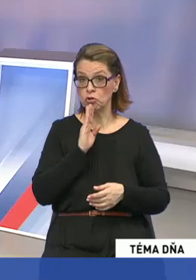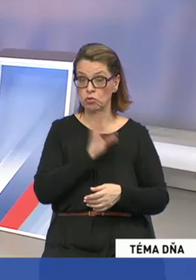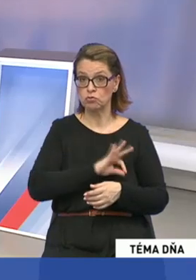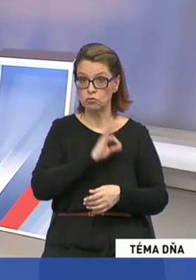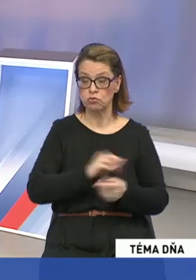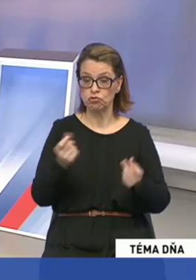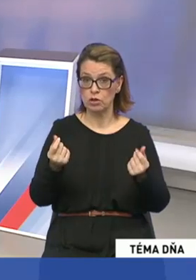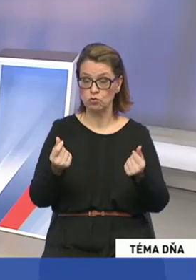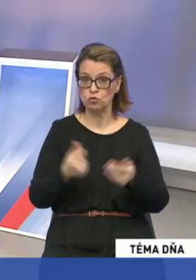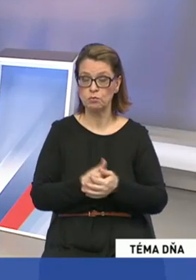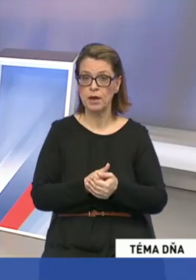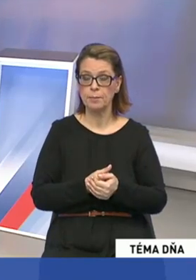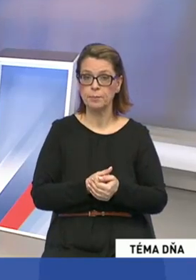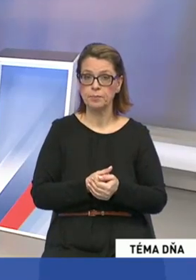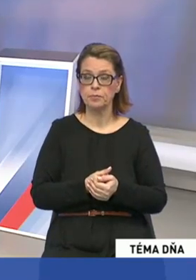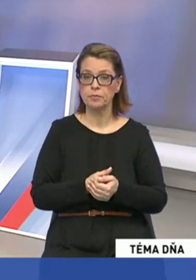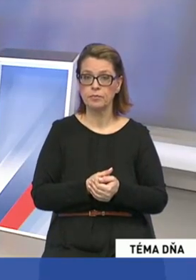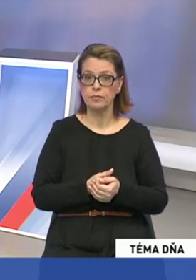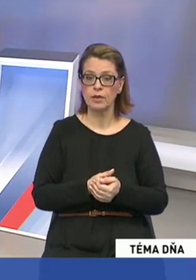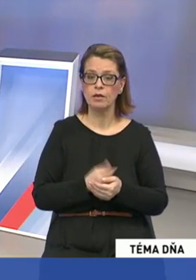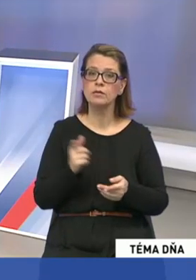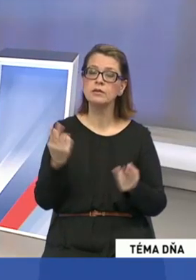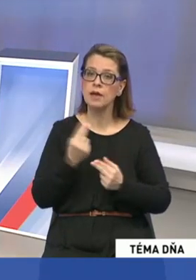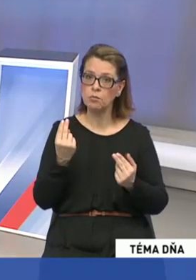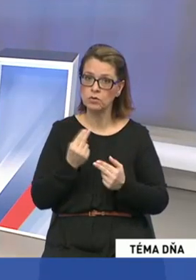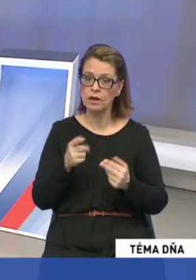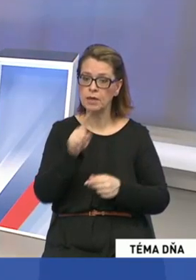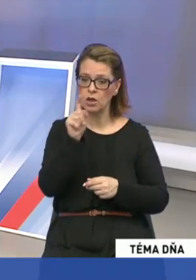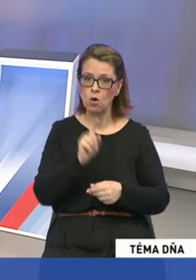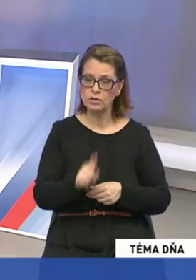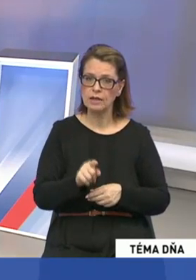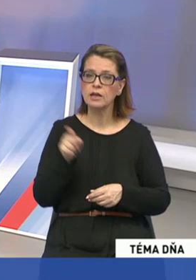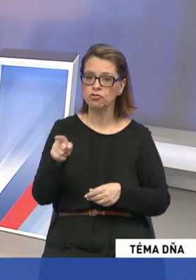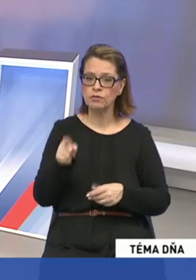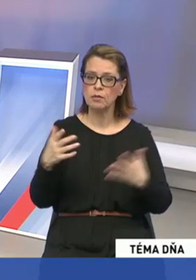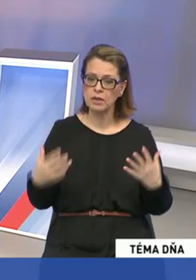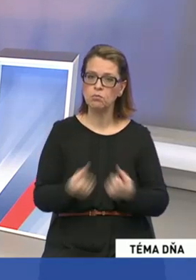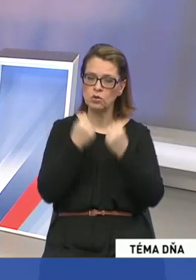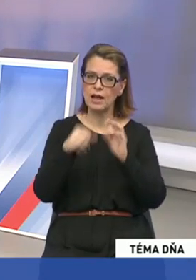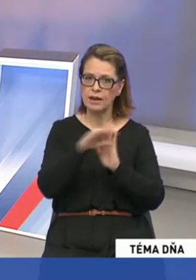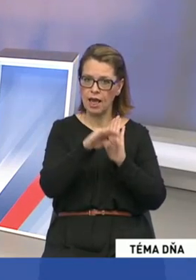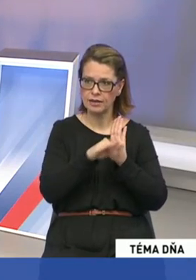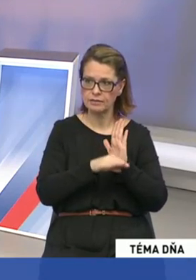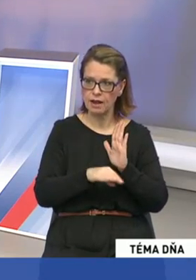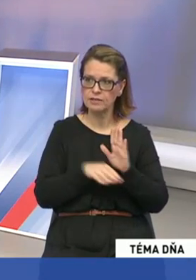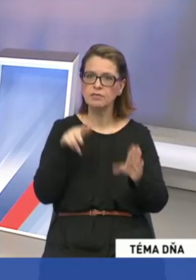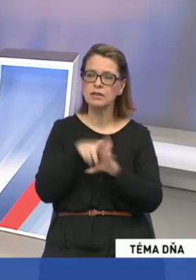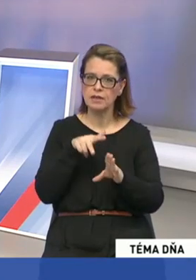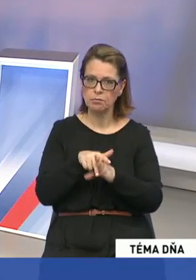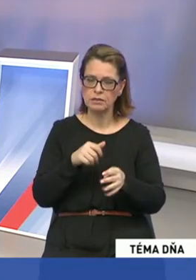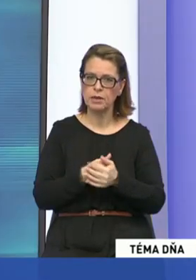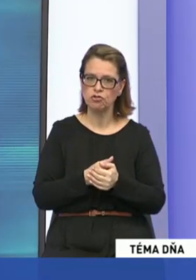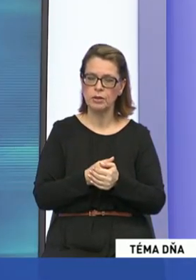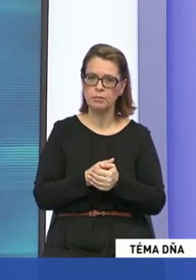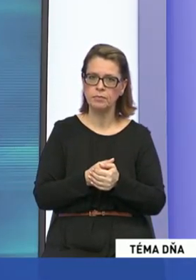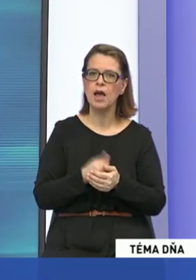niektorí mohli porozmýšľať. Samozrejme, je otázkou, či sa vám to podarí legislatívne zabezpečiť. Pán Galek, aby to